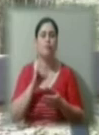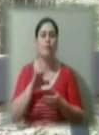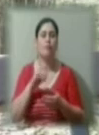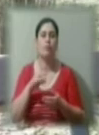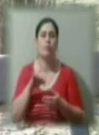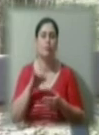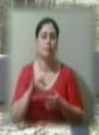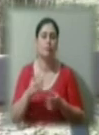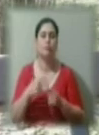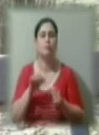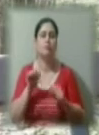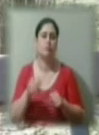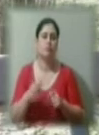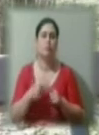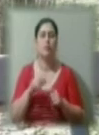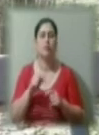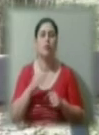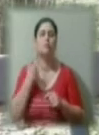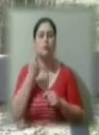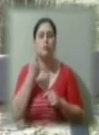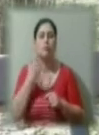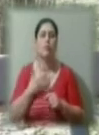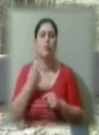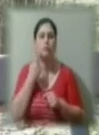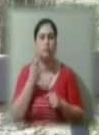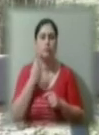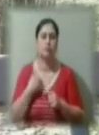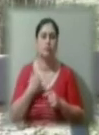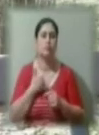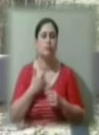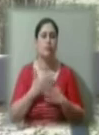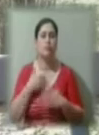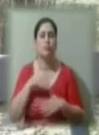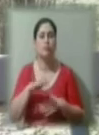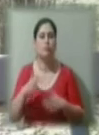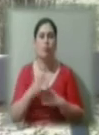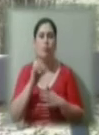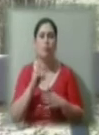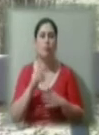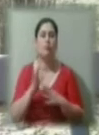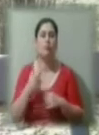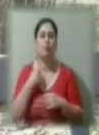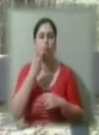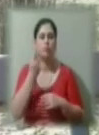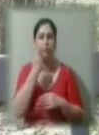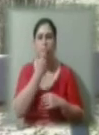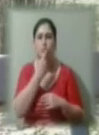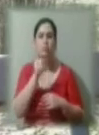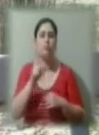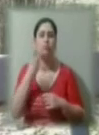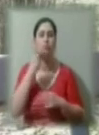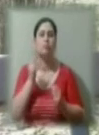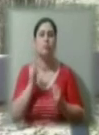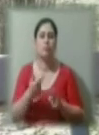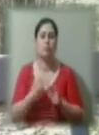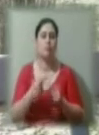можливо. А совість? А моя совість? У мене діти є, онуки. Як вони дивитимуться людям у вічі? Це перше. По